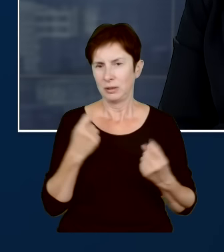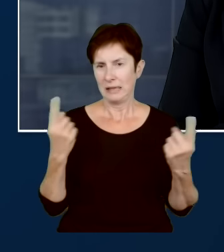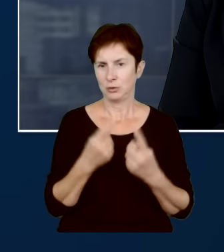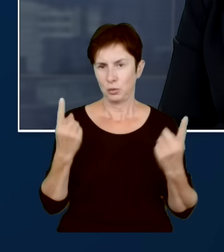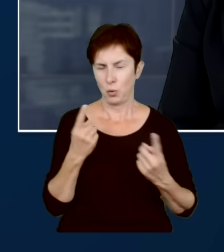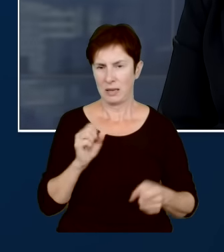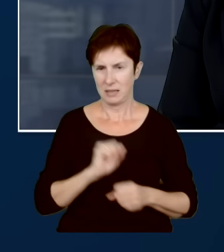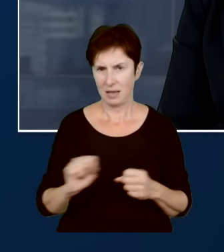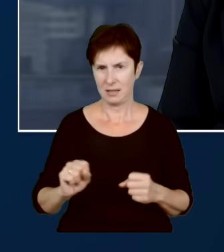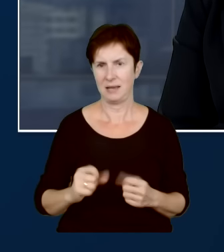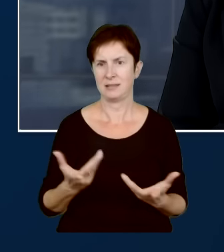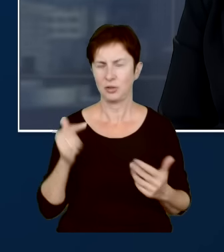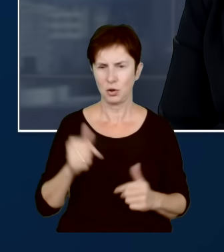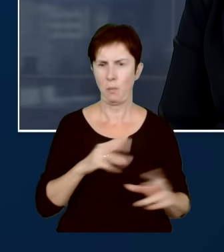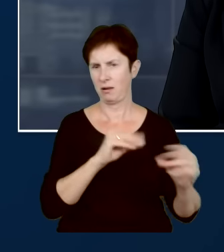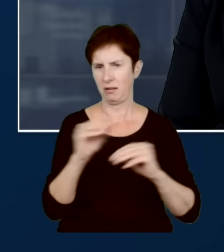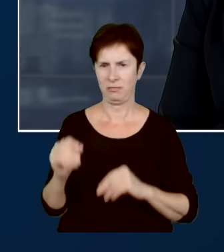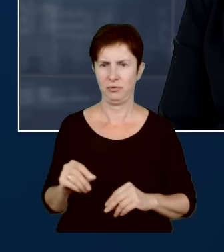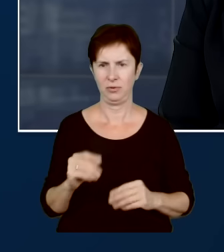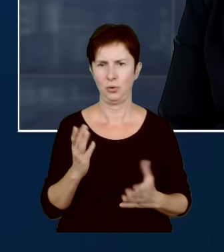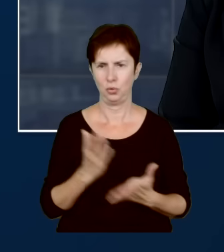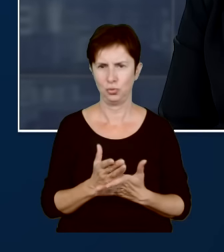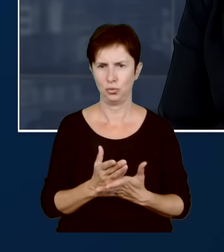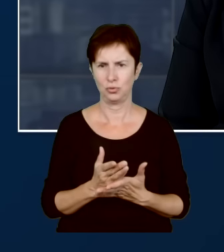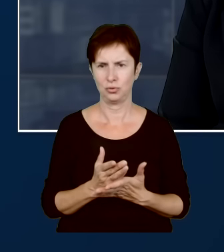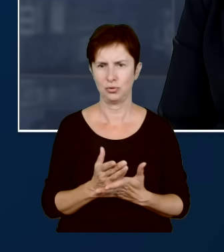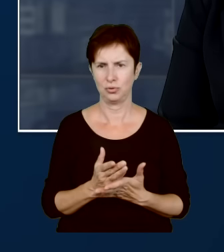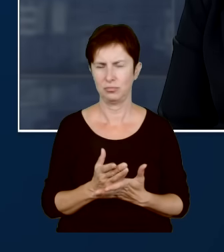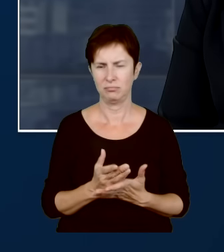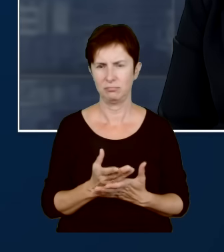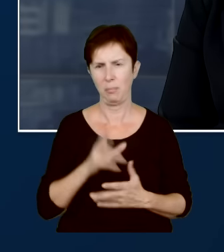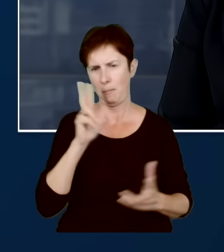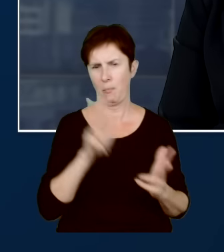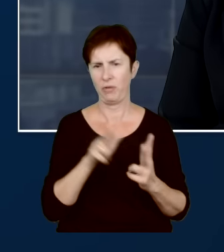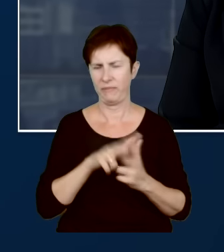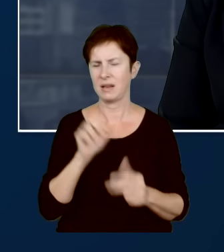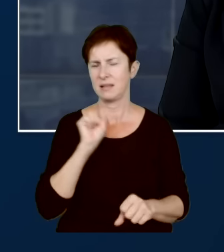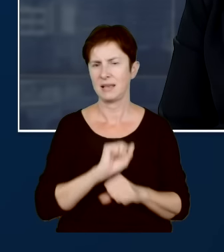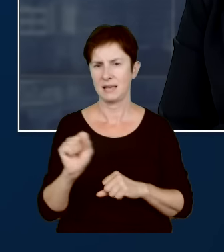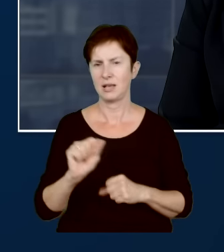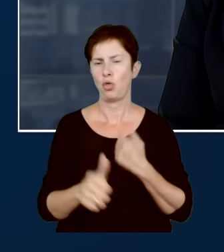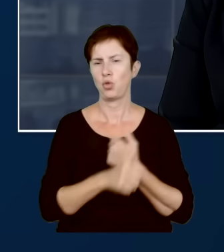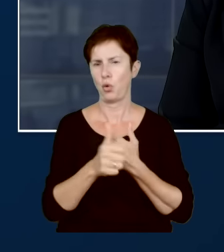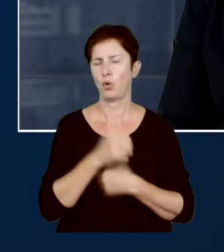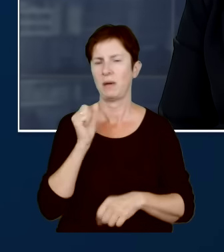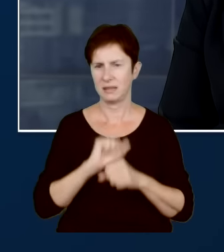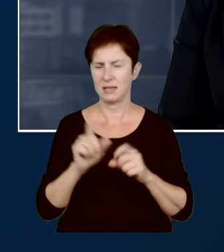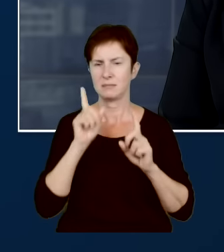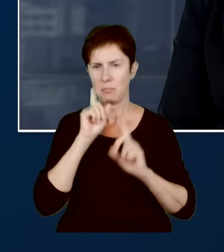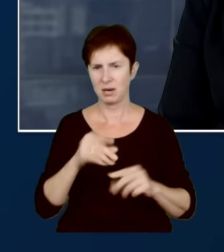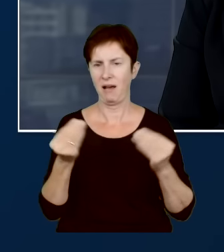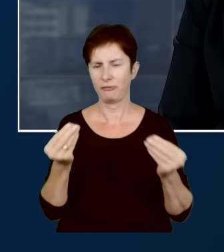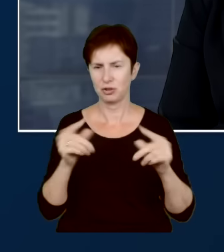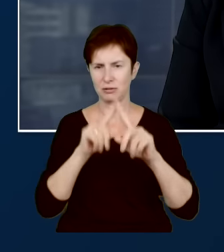potwierdzenie, bo nikt już rozsądny tego dokumentu nie kwestionuje, nie kwestionuje jego prawdziwości. Jest potwierdzenie Sztabu Generalnego,